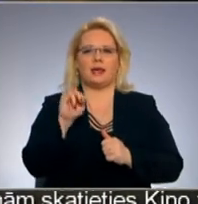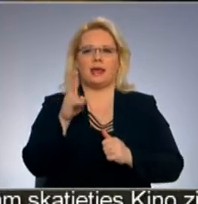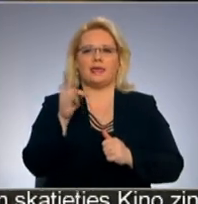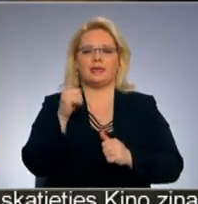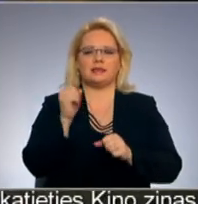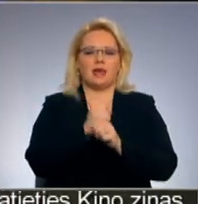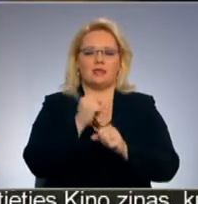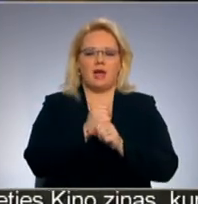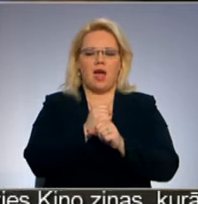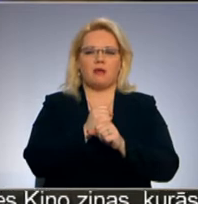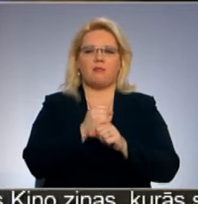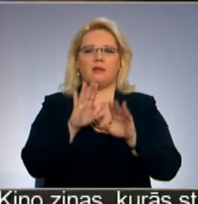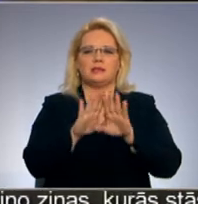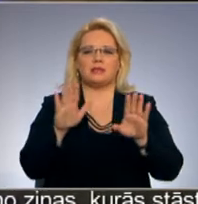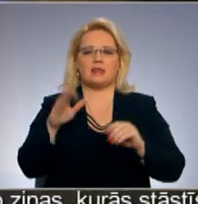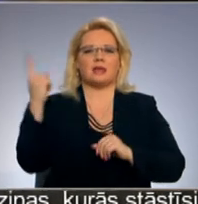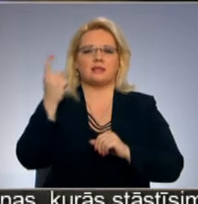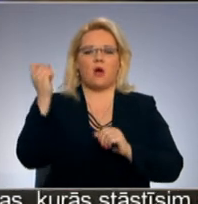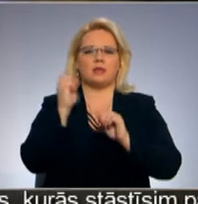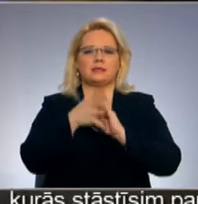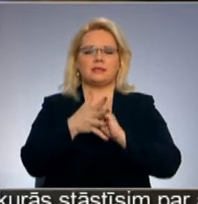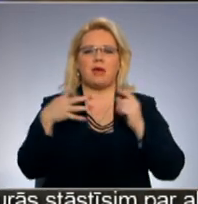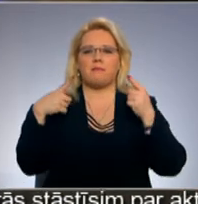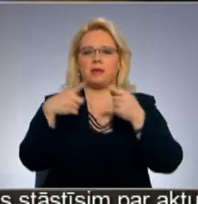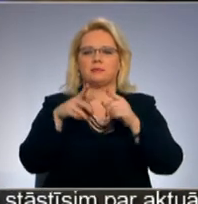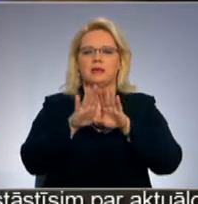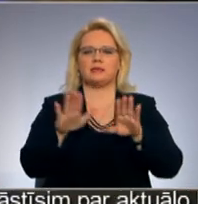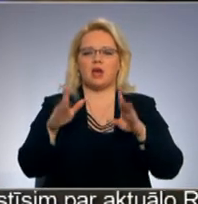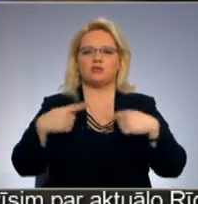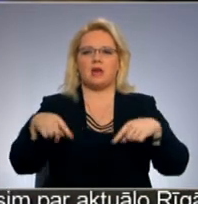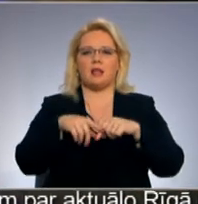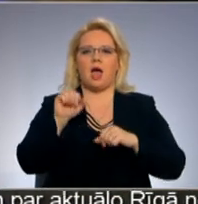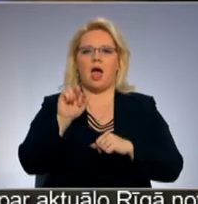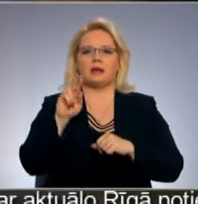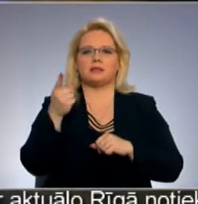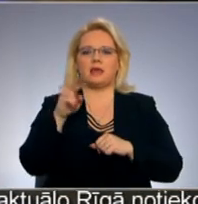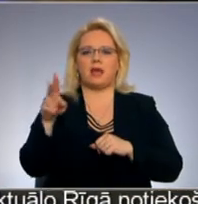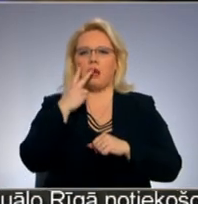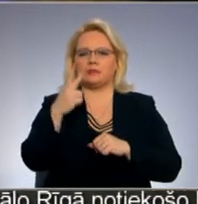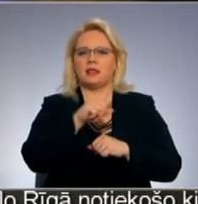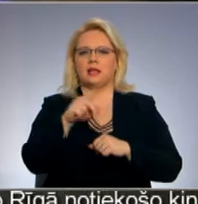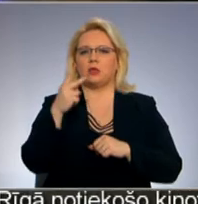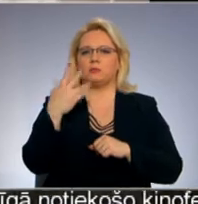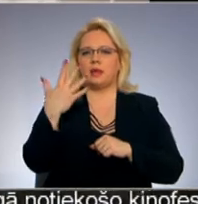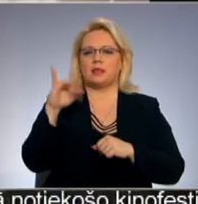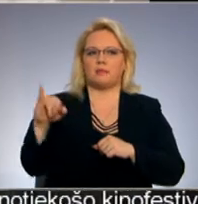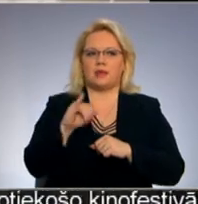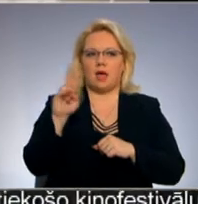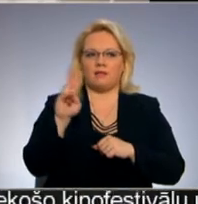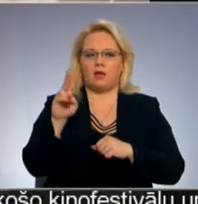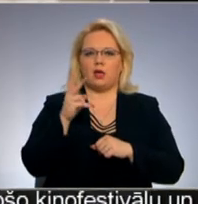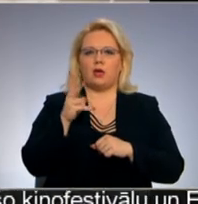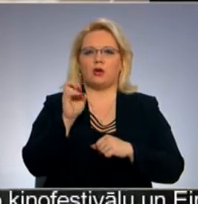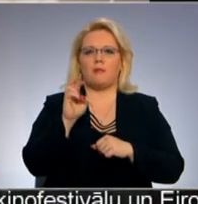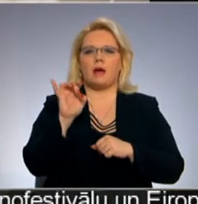ar darbu Pulsārs Q izstādēja Saules sistēmas perspektīva izstāžu zālē Arsenāls, kas apskatāma vēl līdz 25. janvārim. Gintars